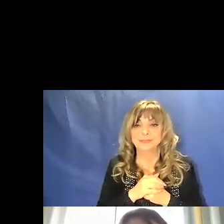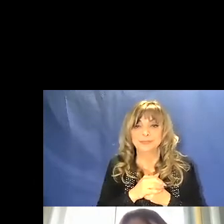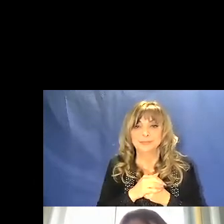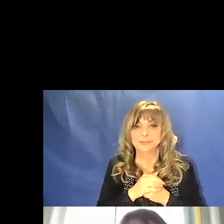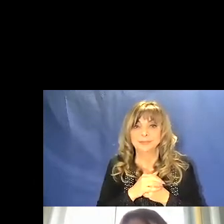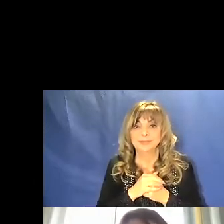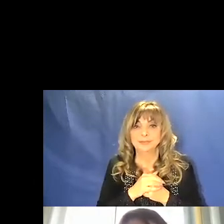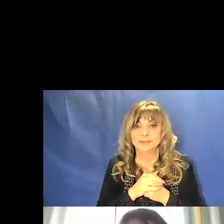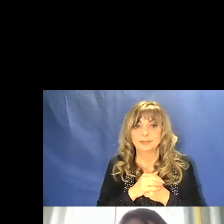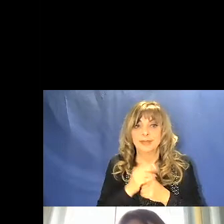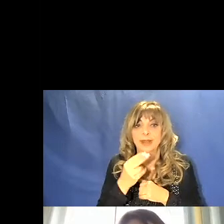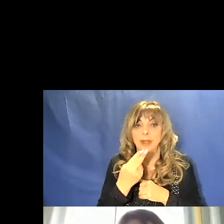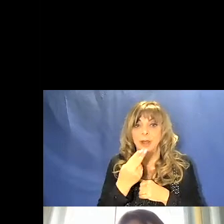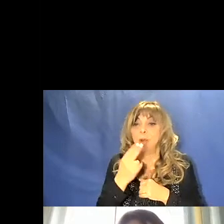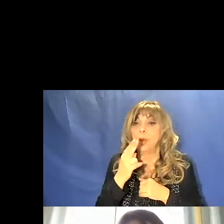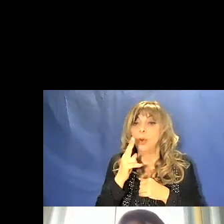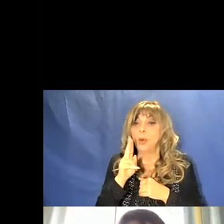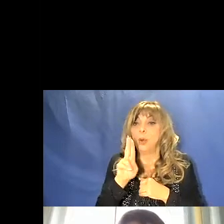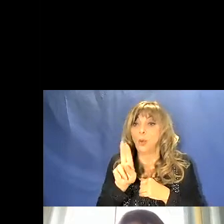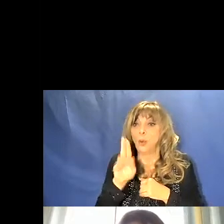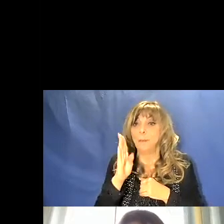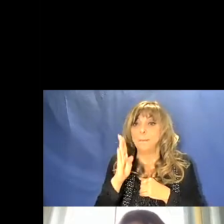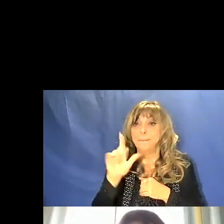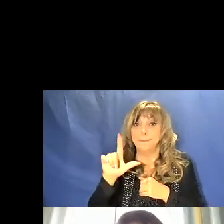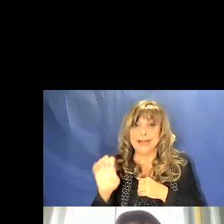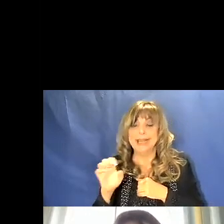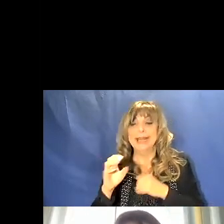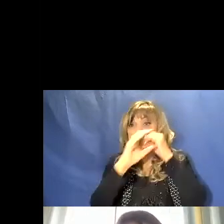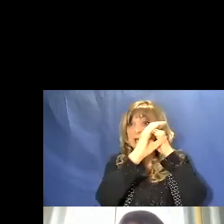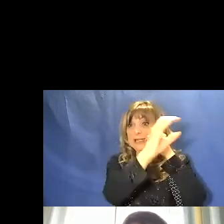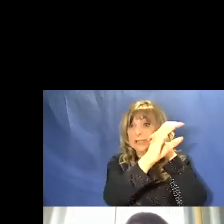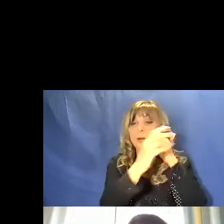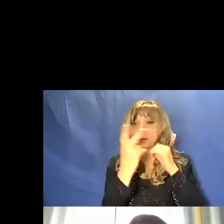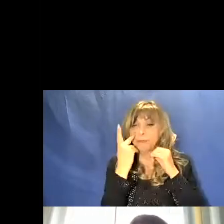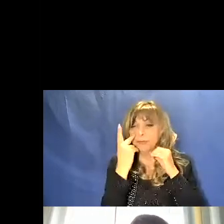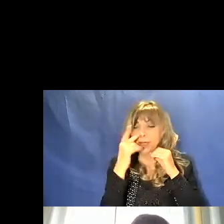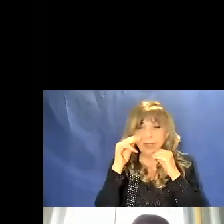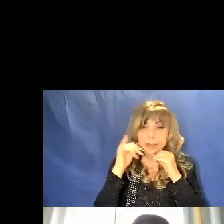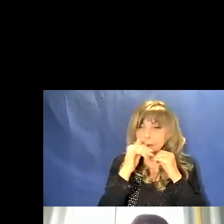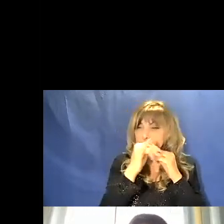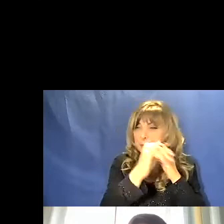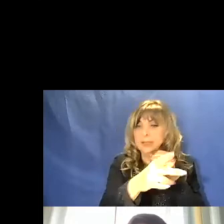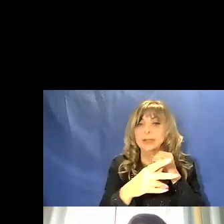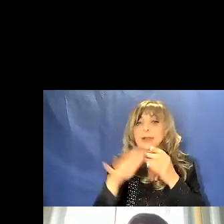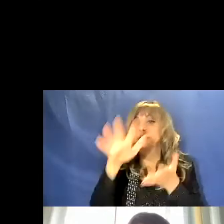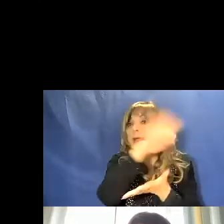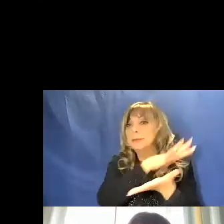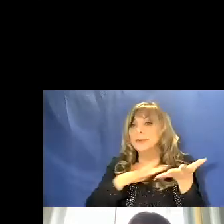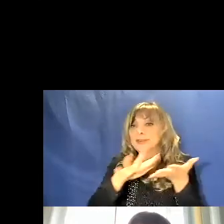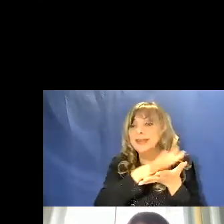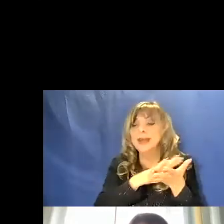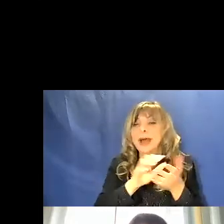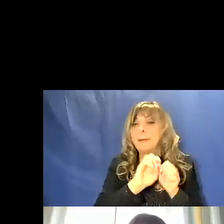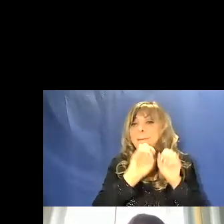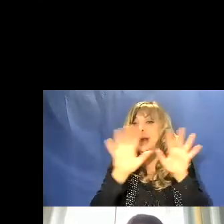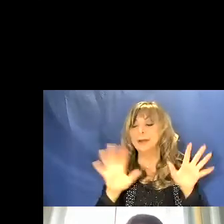gli occhi di Hubble, l'Hubble Space Telescope, che vede nel visibile, la nebulosa apparirebbe in quest'altro